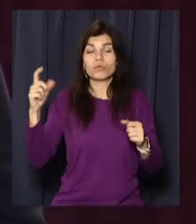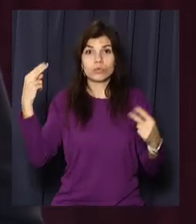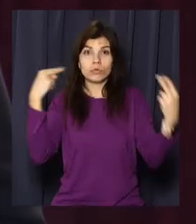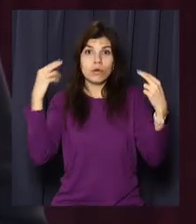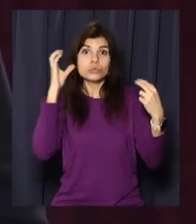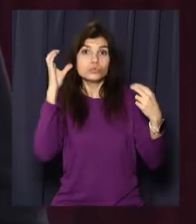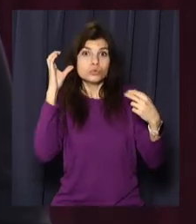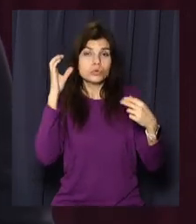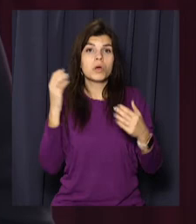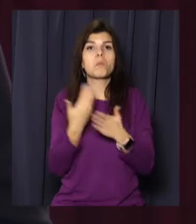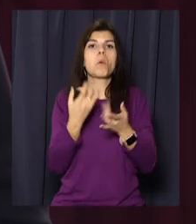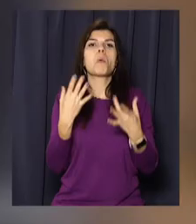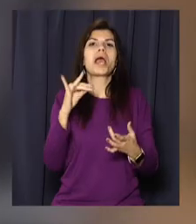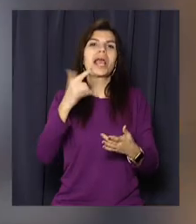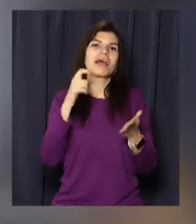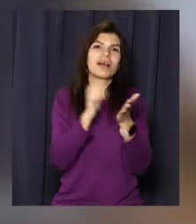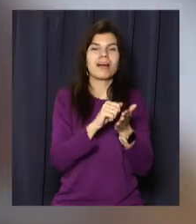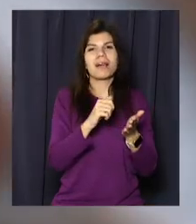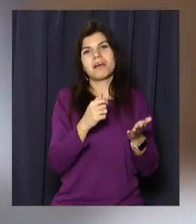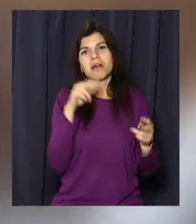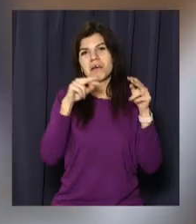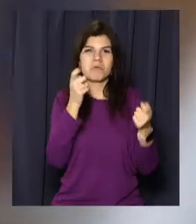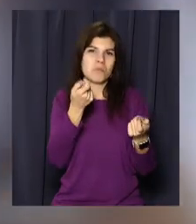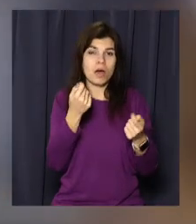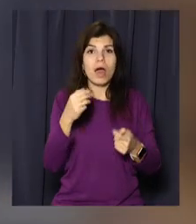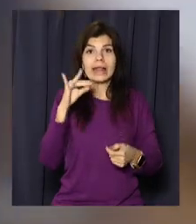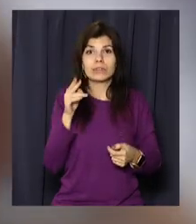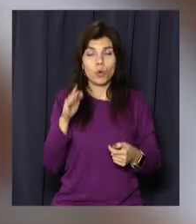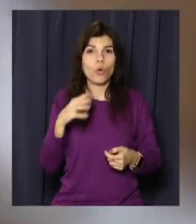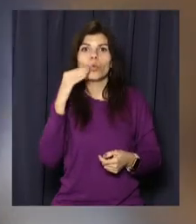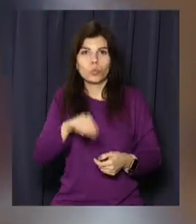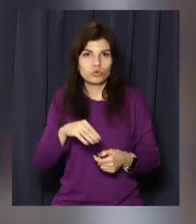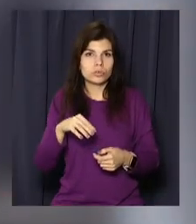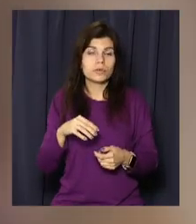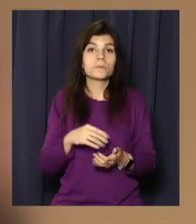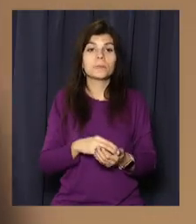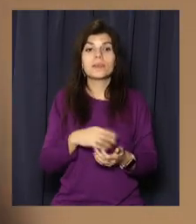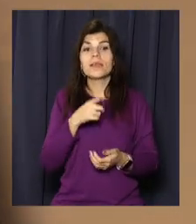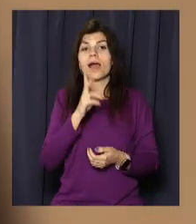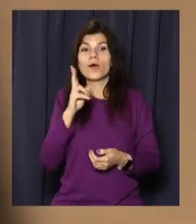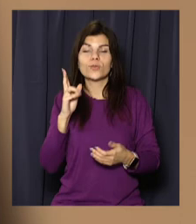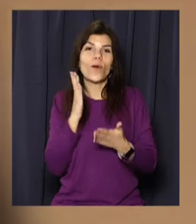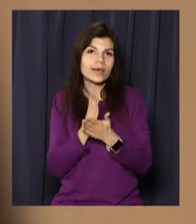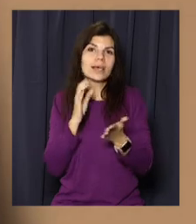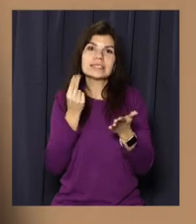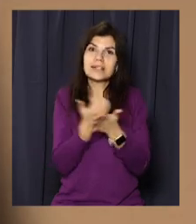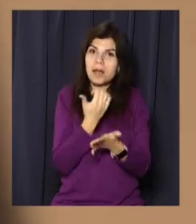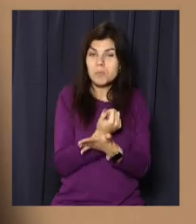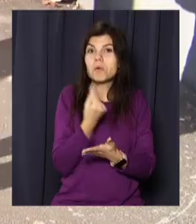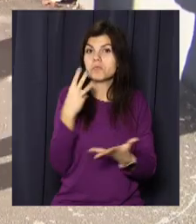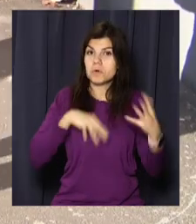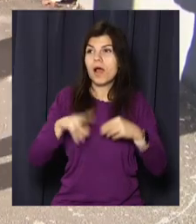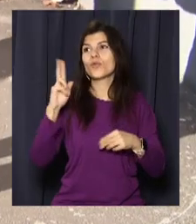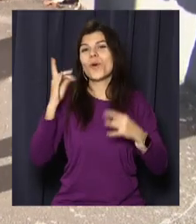ніж їх услышати просто в Інстаграмі або в Ютубі. Поки одні витрачають години, переглядаючи відео, інші створюють контент, заробляючи чималі